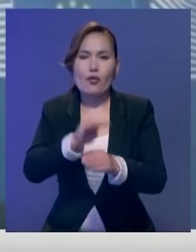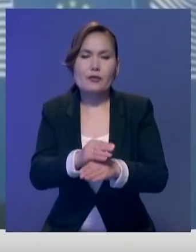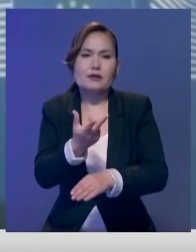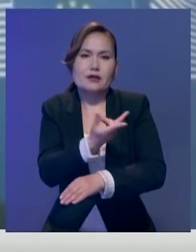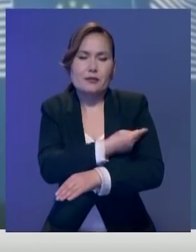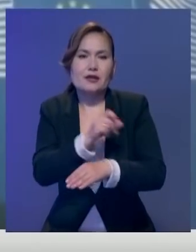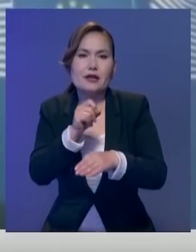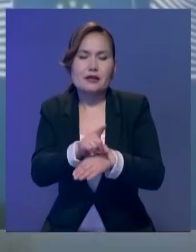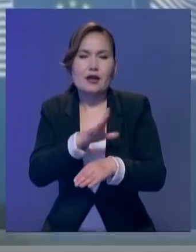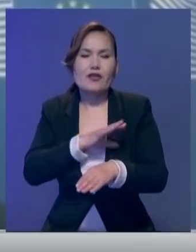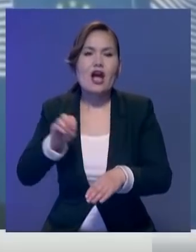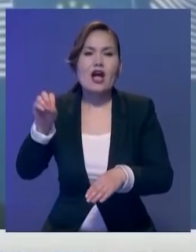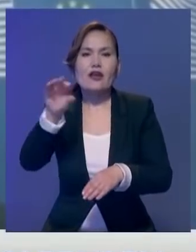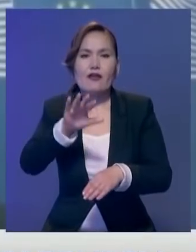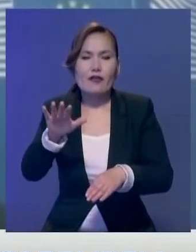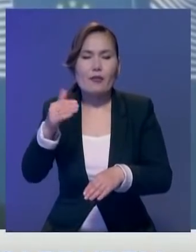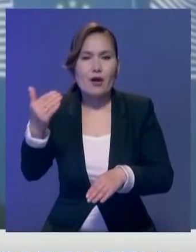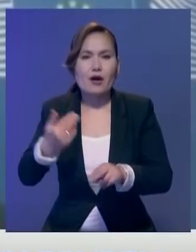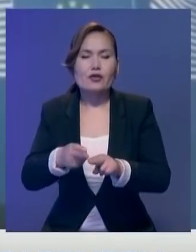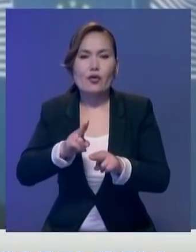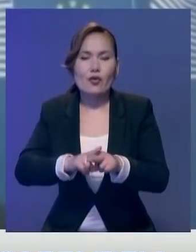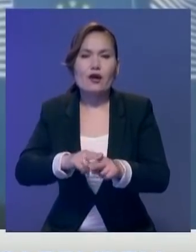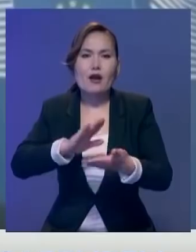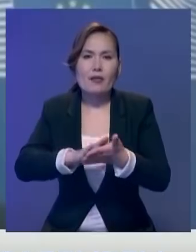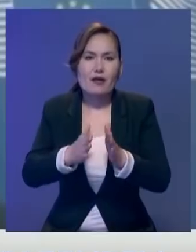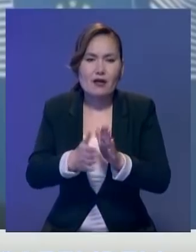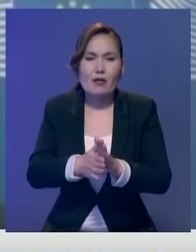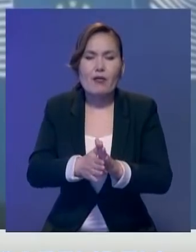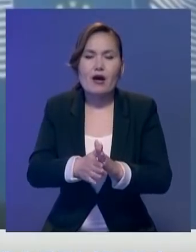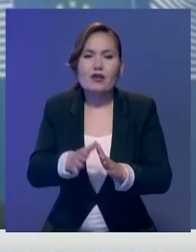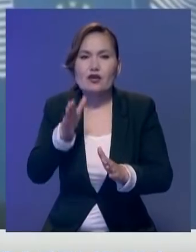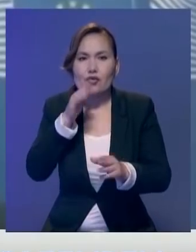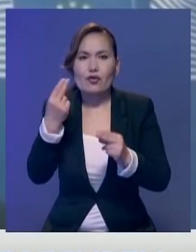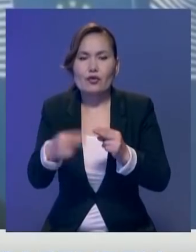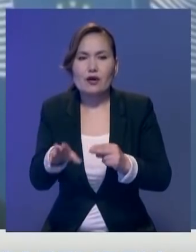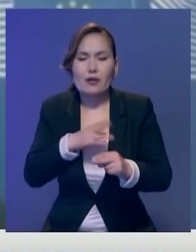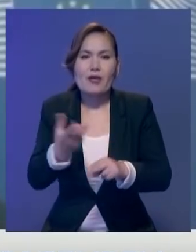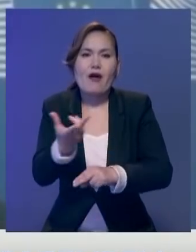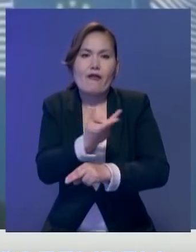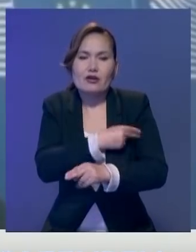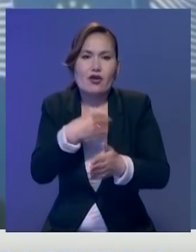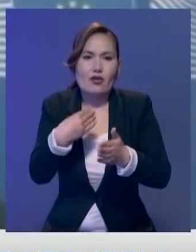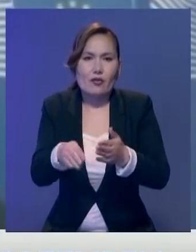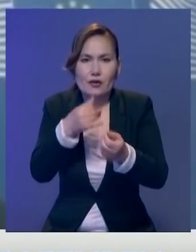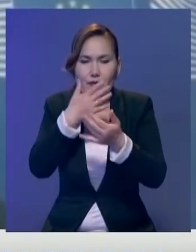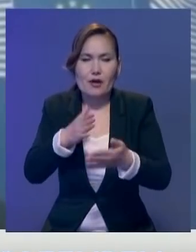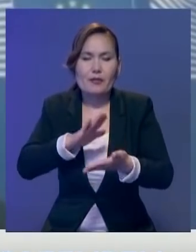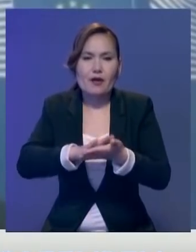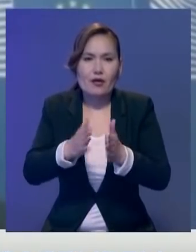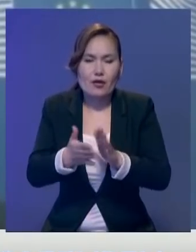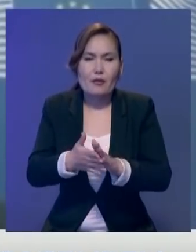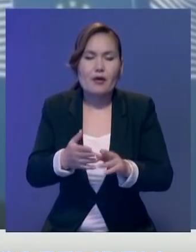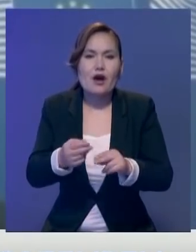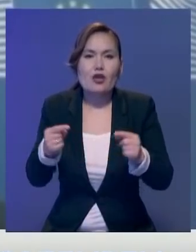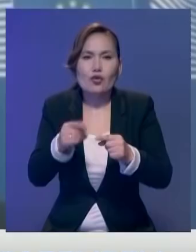Еурокомиссия менің Астразенек арасындағы бұл келісім шартың мерзім өтіп кетті. Сондықтан вакциналар енді алынбай. Келісілген екпелерді